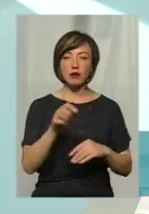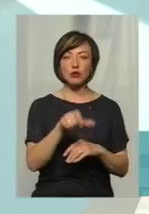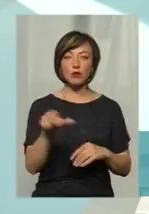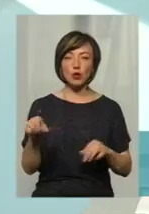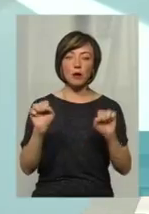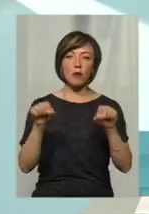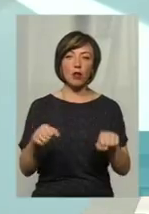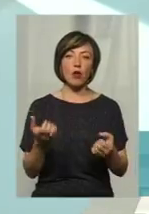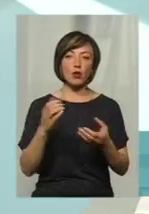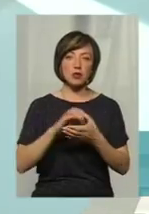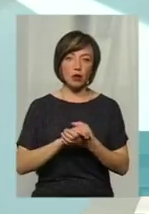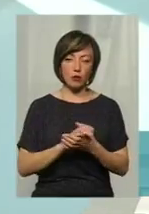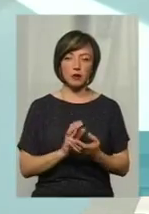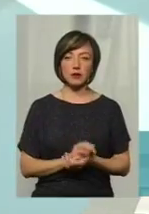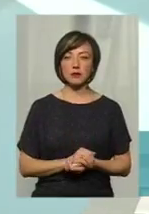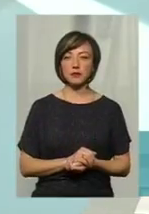ознайомитись.